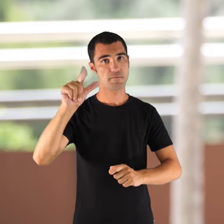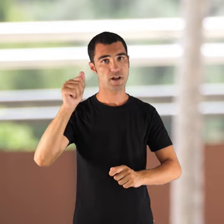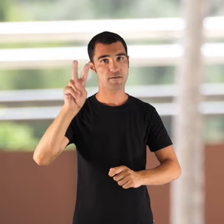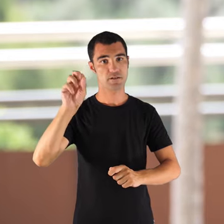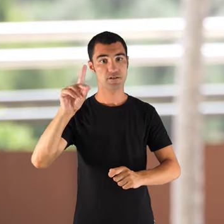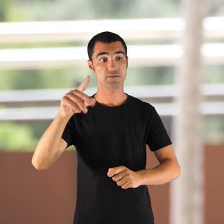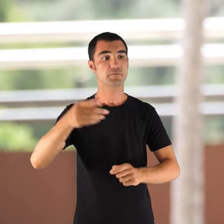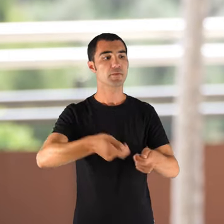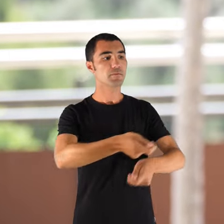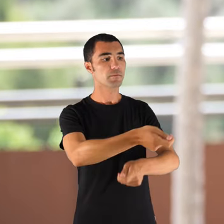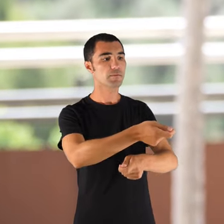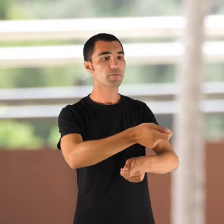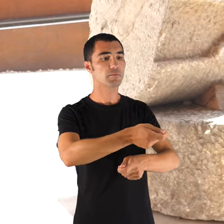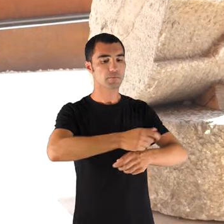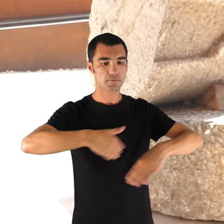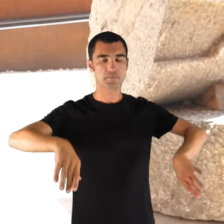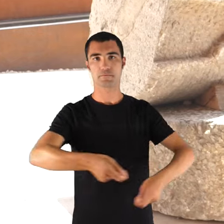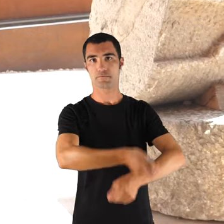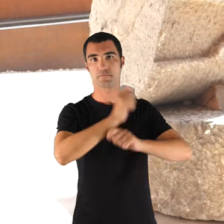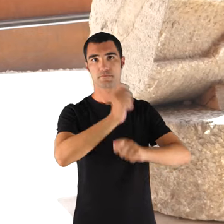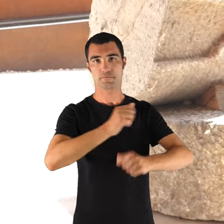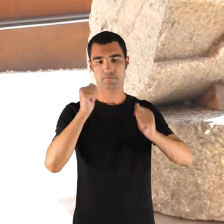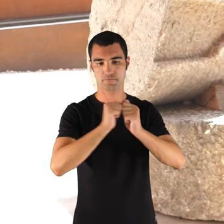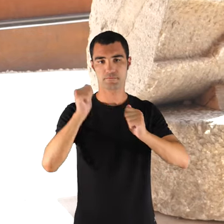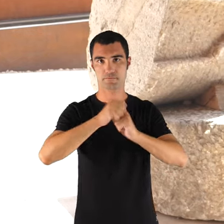barca. Anàves a pescar oblades. De la vorera.